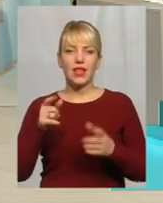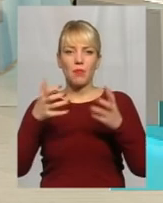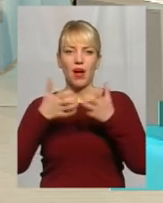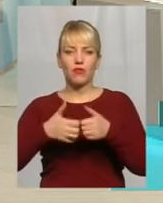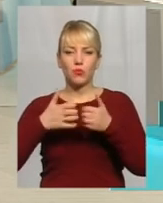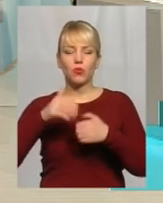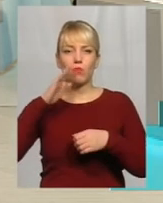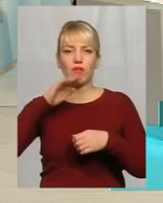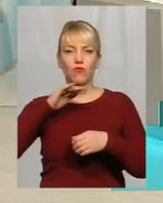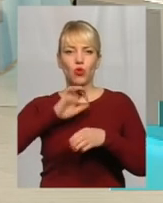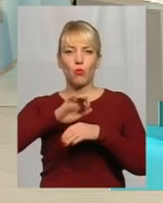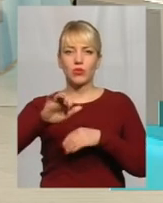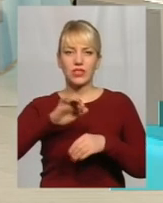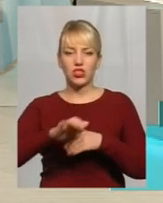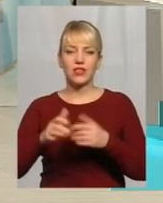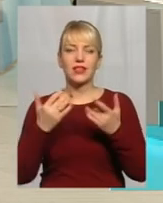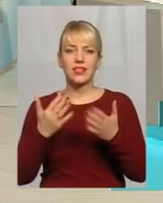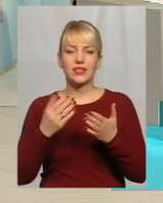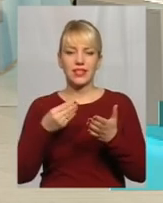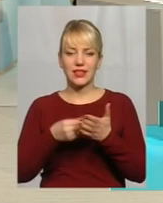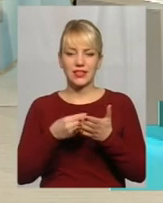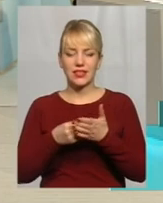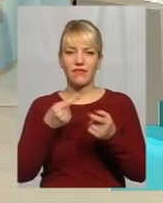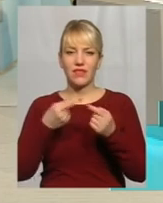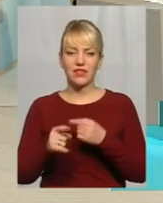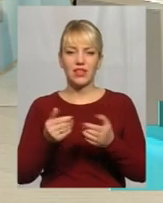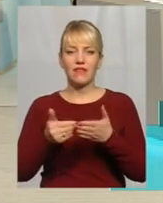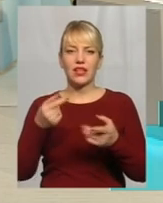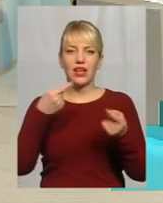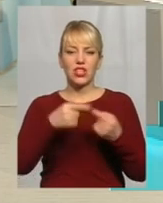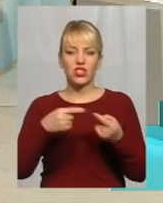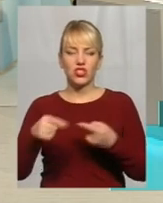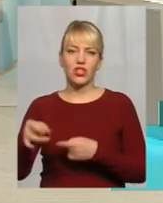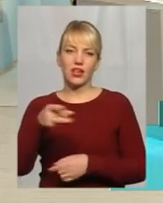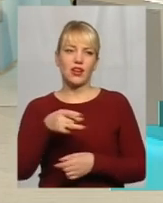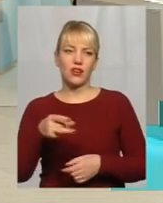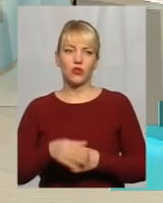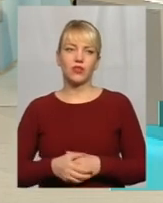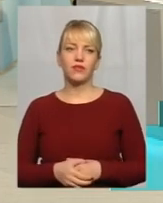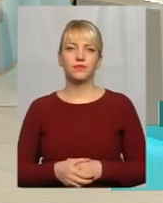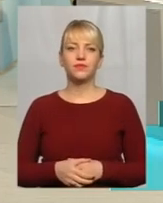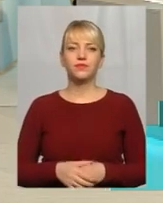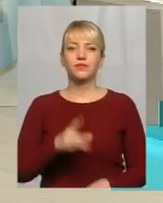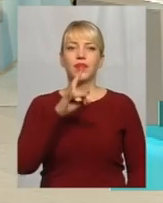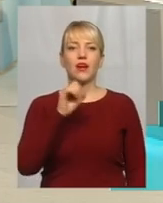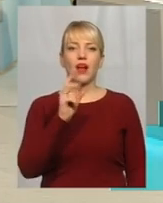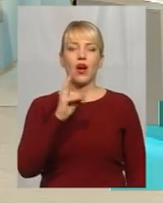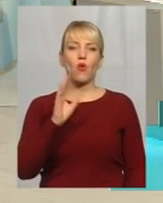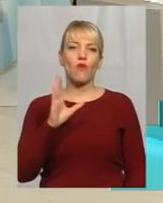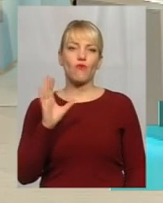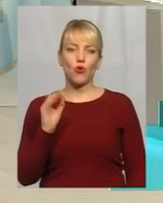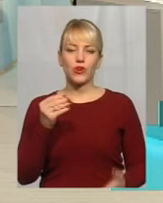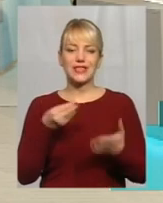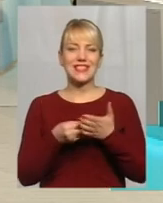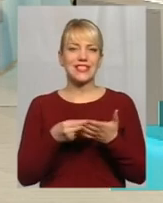водопостачання і наскільки ціна відрізняється від інших мікрорайонів? Ну, за мікрорайон Ракове ціну я вам